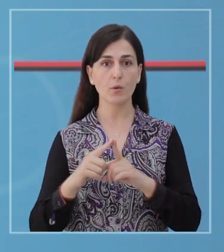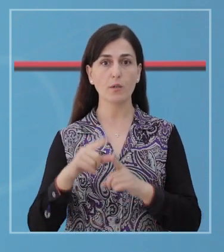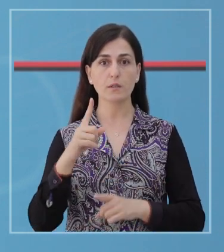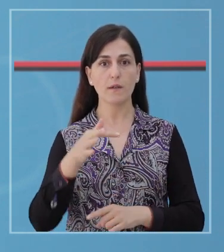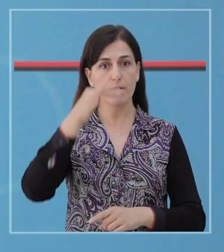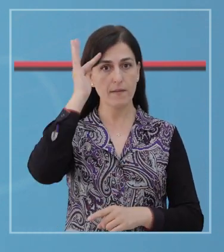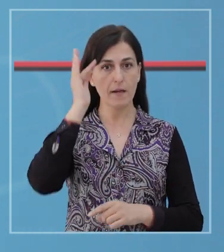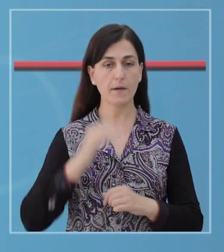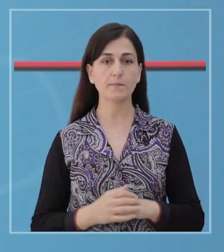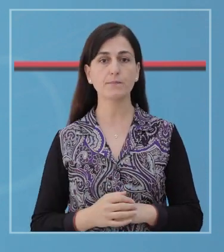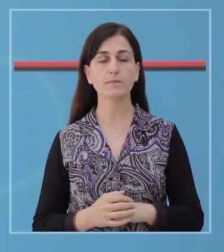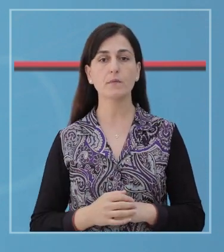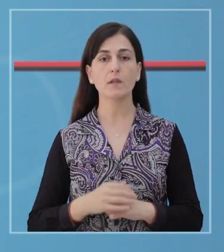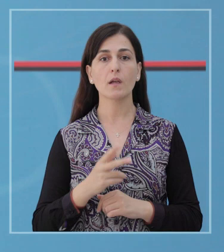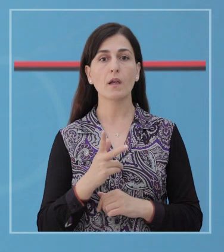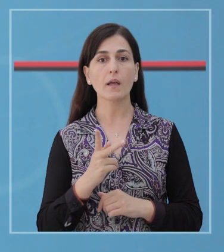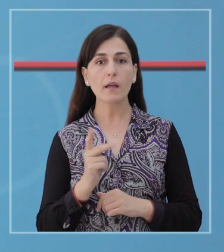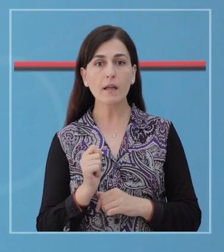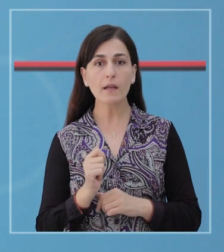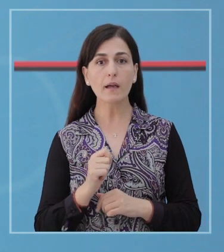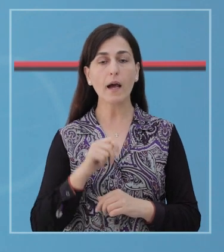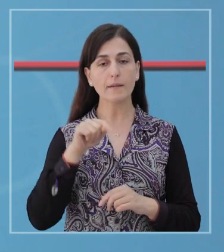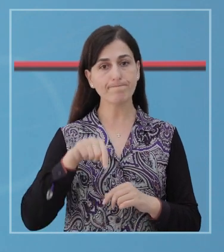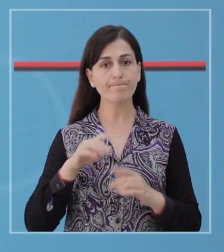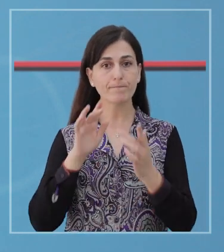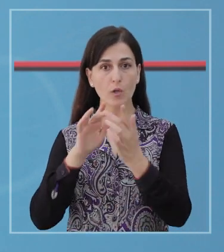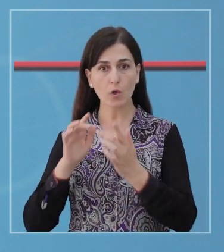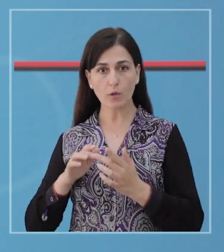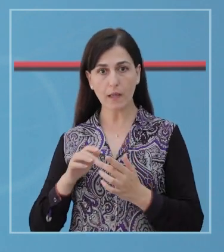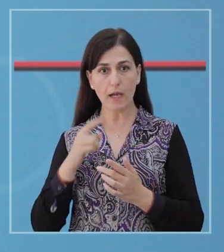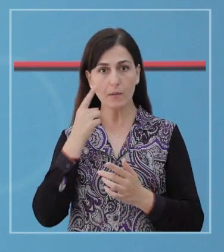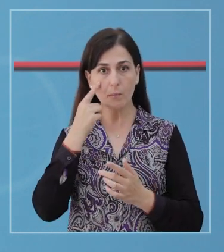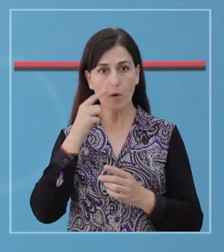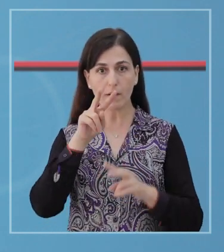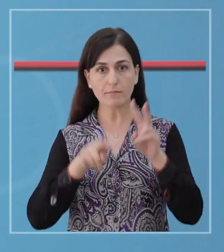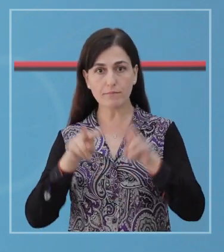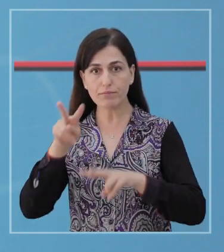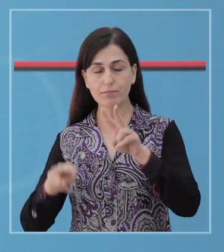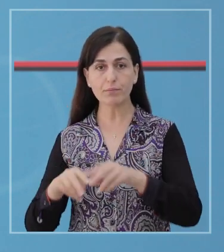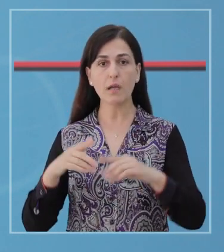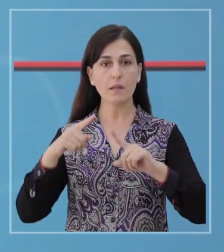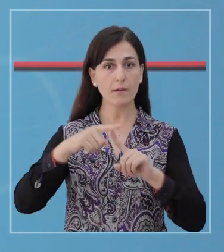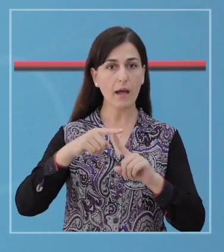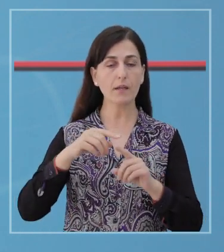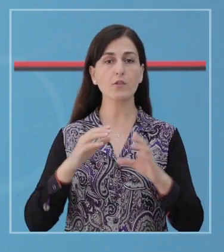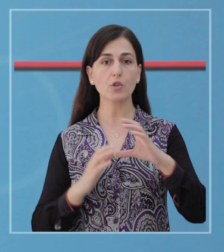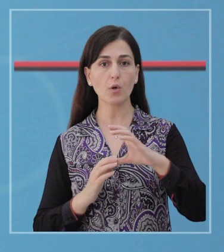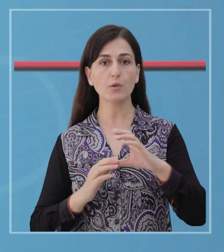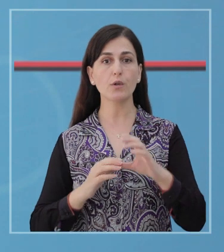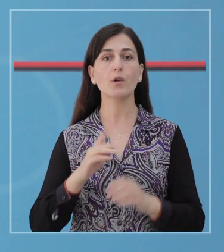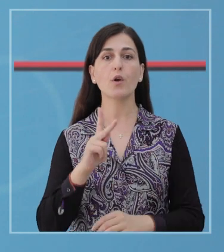Durës dhe 1 në Fjerë. Ndërko që janë e jetim shumë rastet e reja në Tiran, Vlorë, Shkoder dhe Kry.